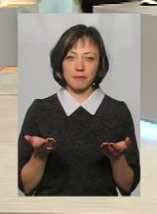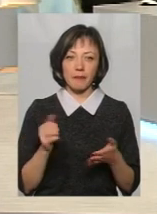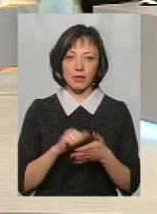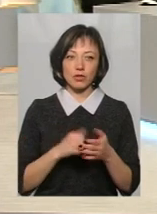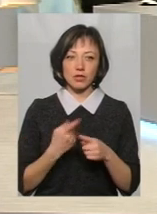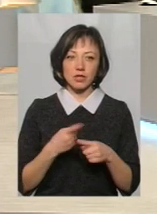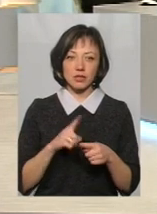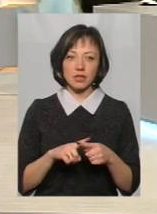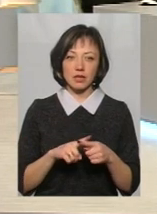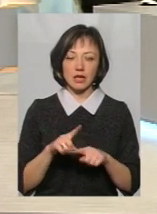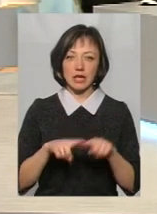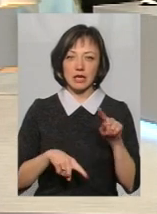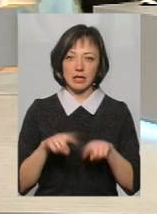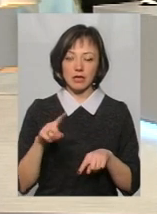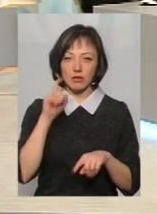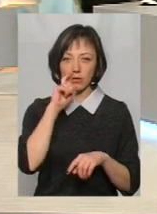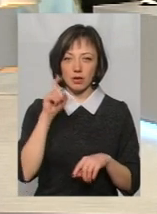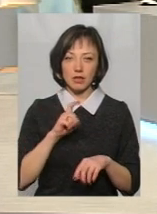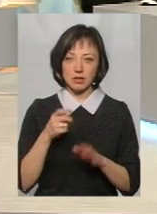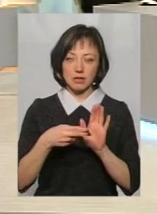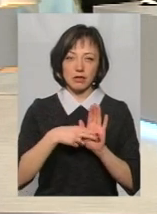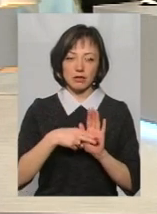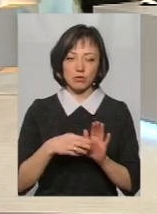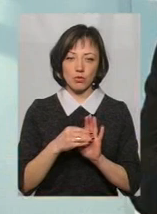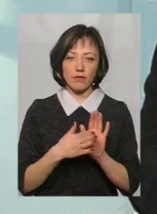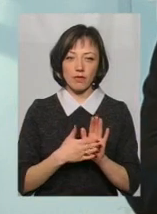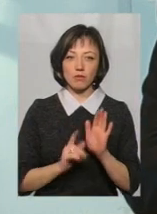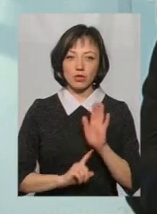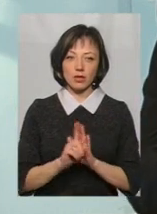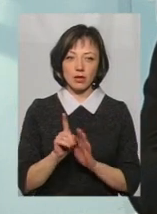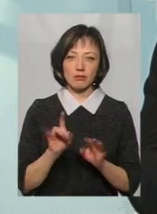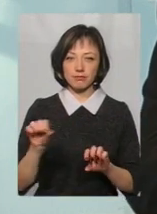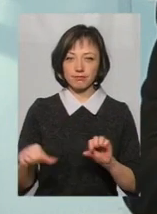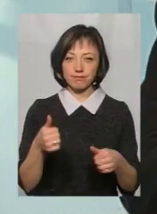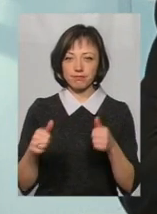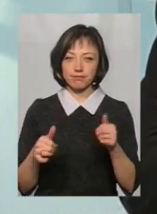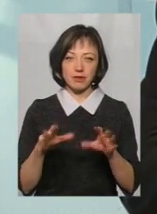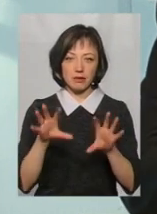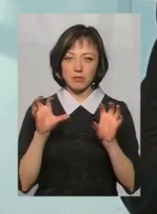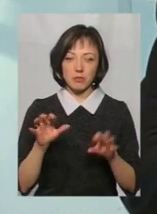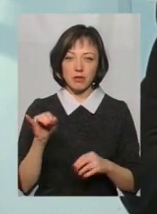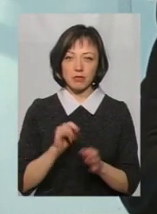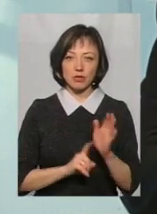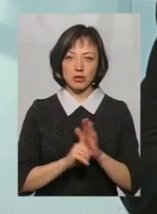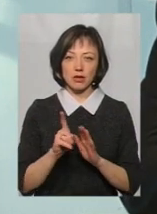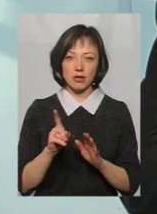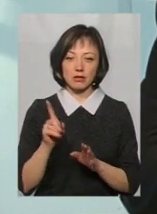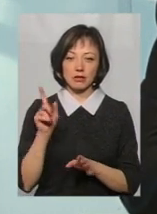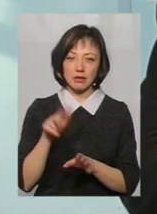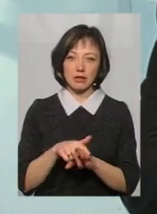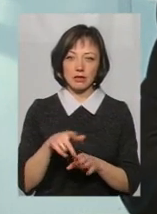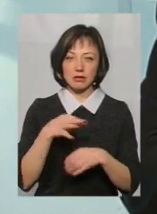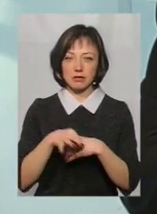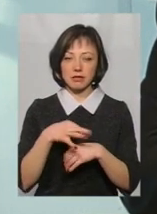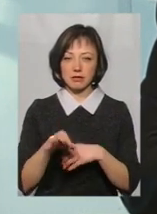через те, що там рідні десь в Україні зареєстровані. Тобто, вони вже починають не сприйматися, і починається на них тиск,